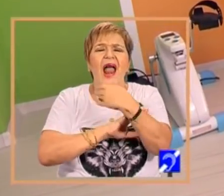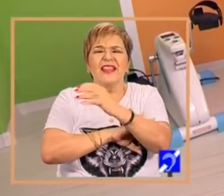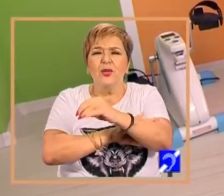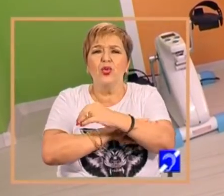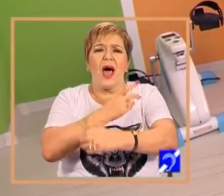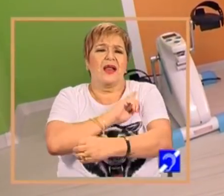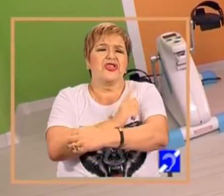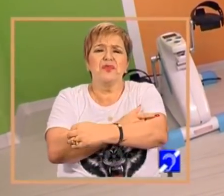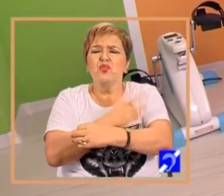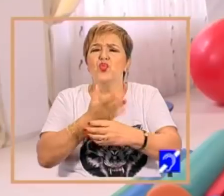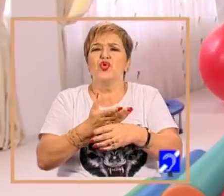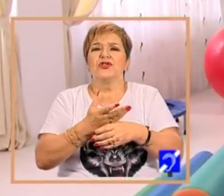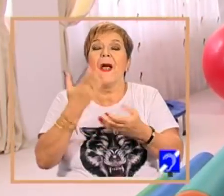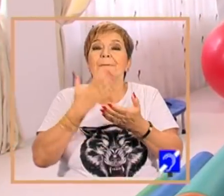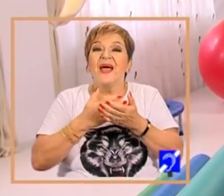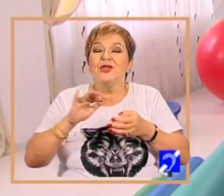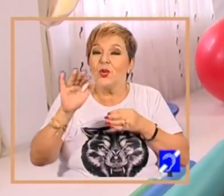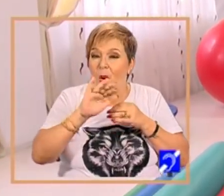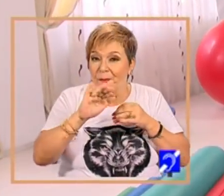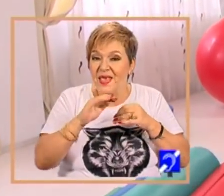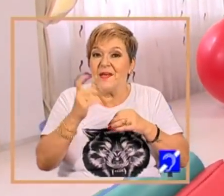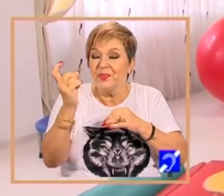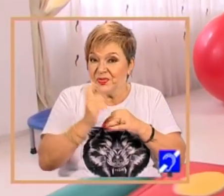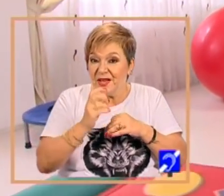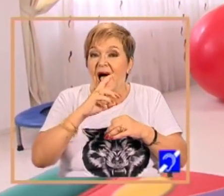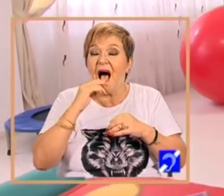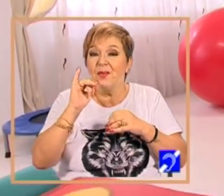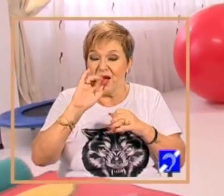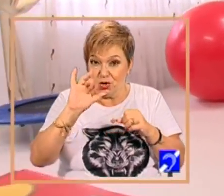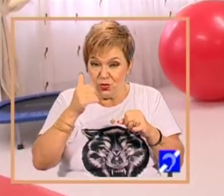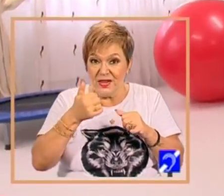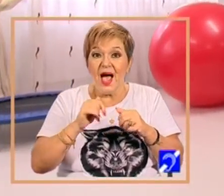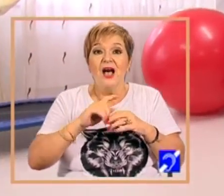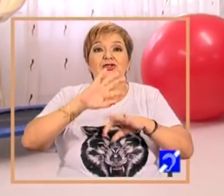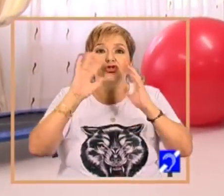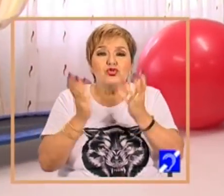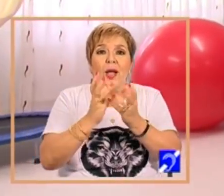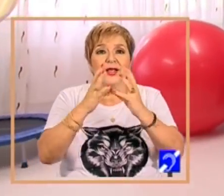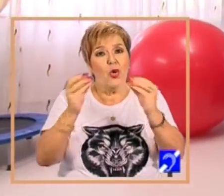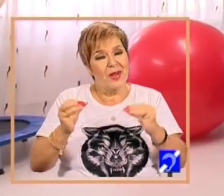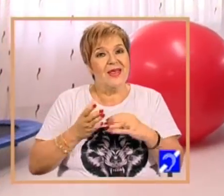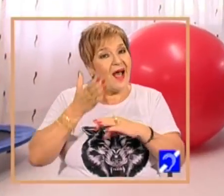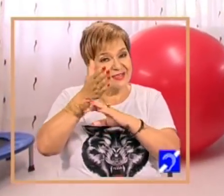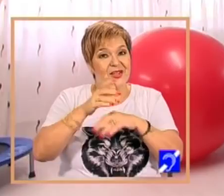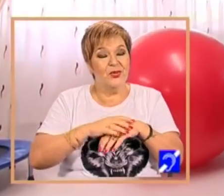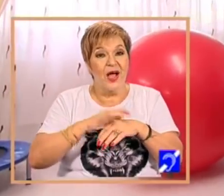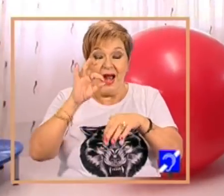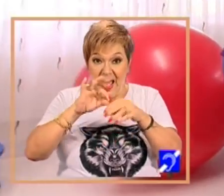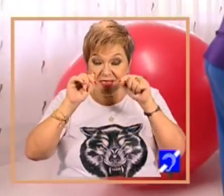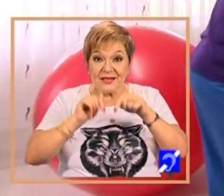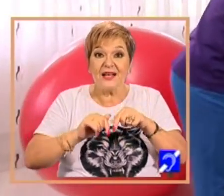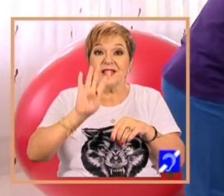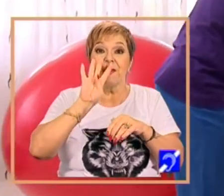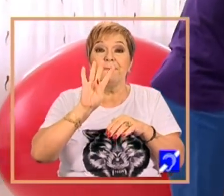musculoscheletale pentru copii din Alba Iulia, județul Alba și din întreaga țară. Practic la această dată sunt